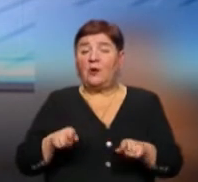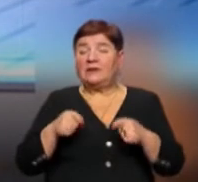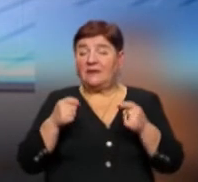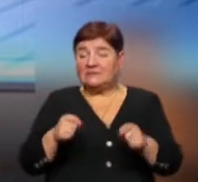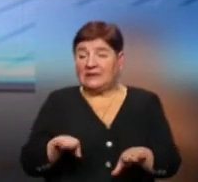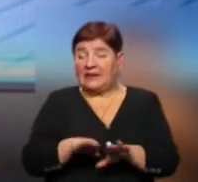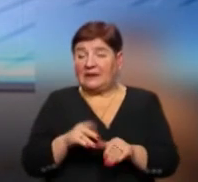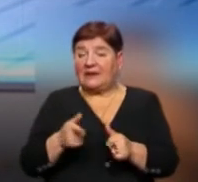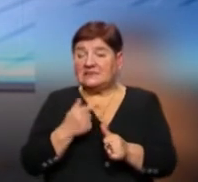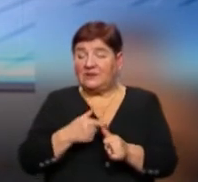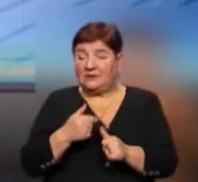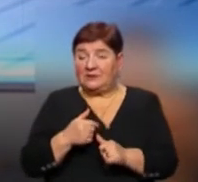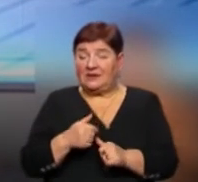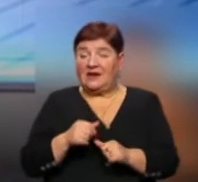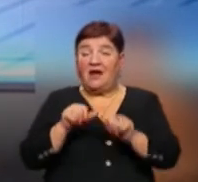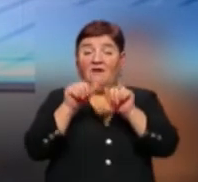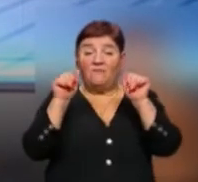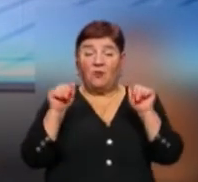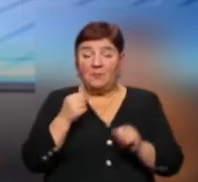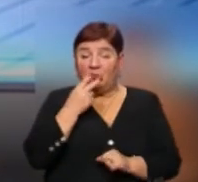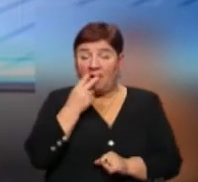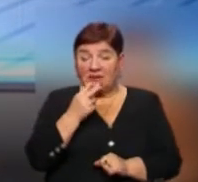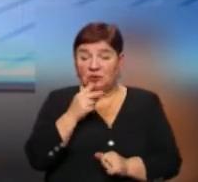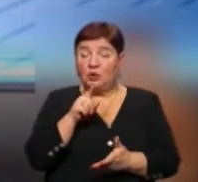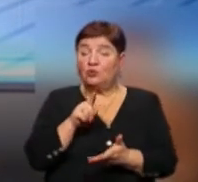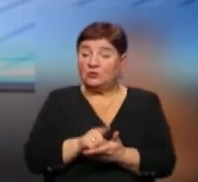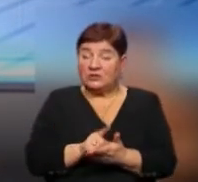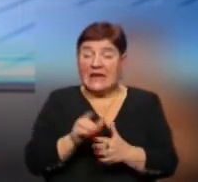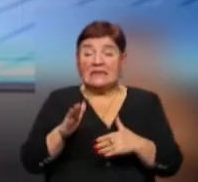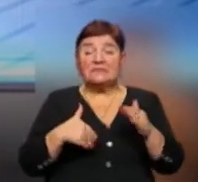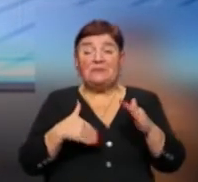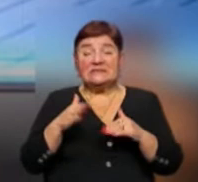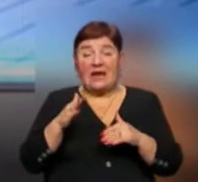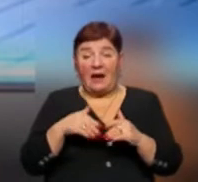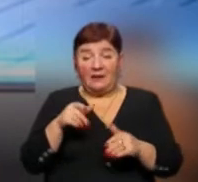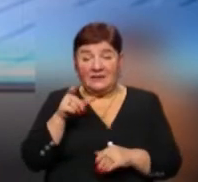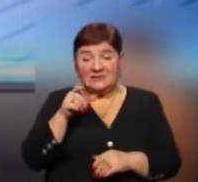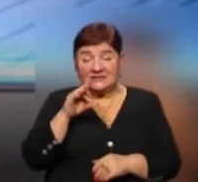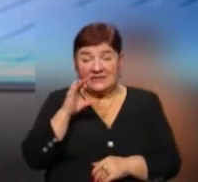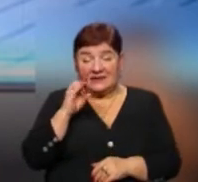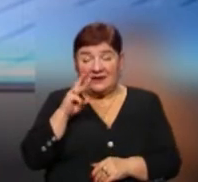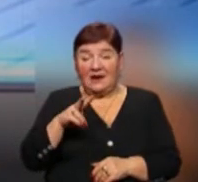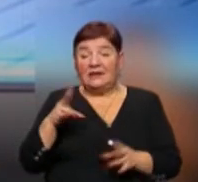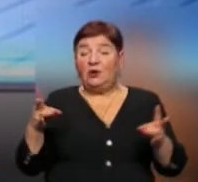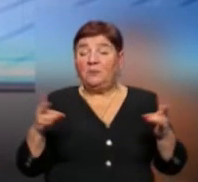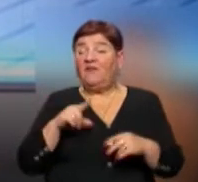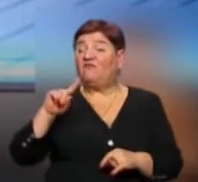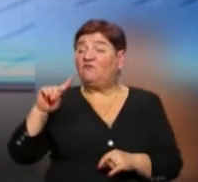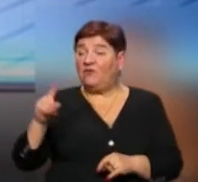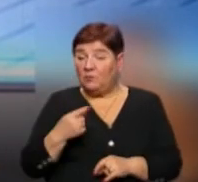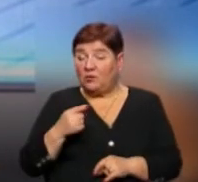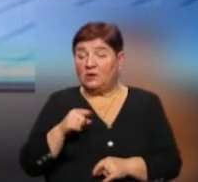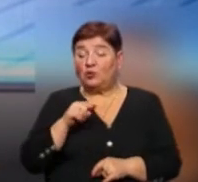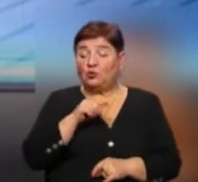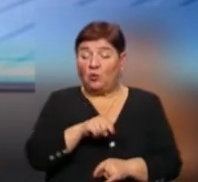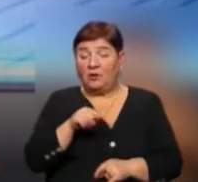по так званій формі ТРПН, вони показують вакансію, спеціальність і необхідні вимоги до